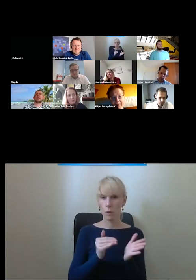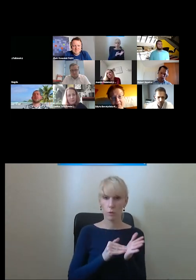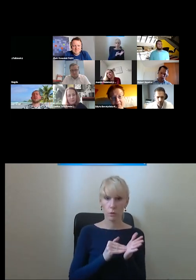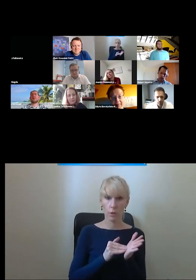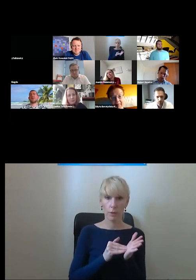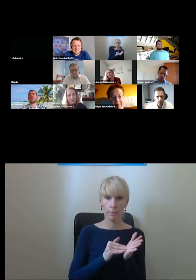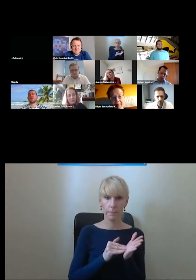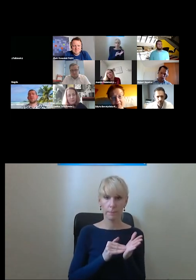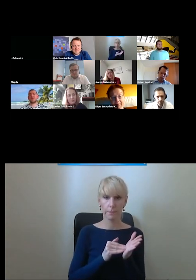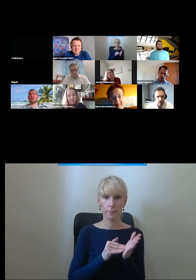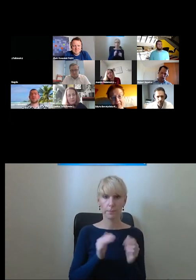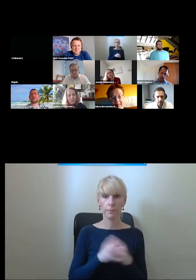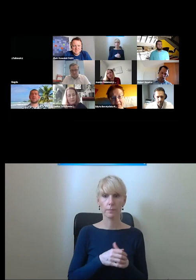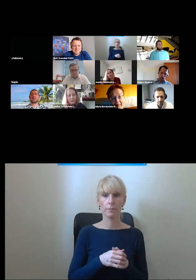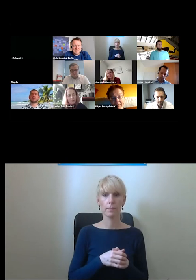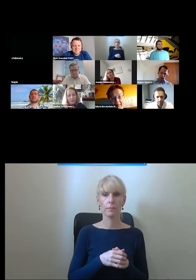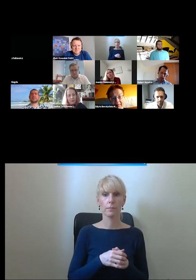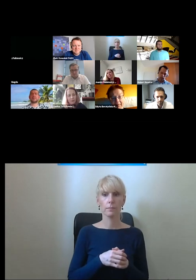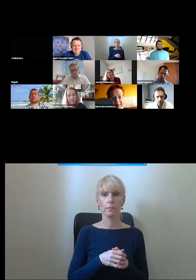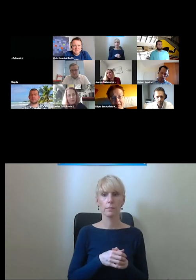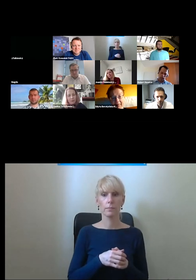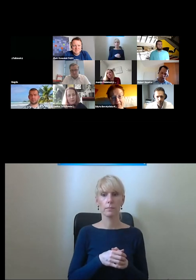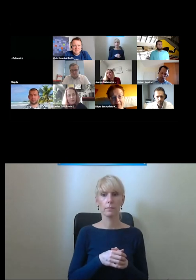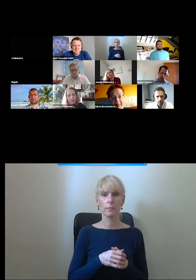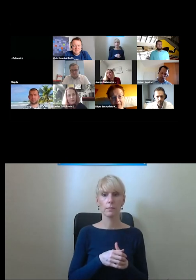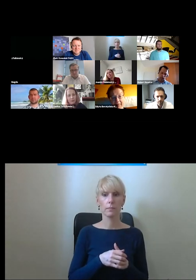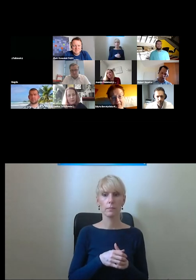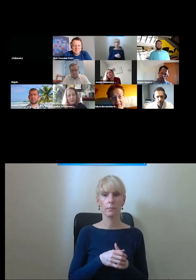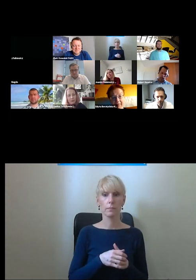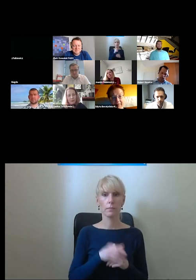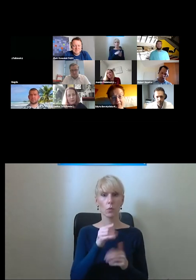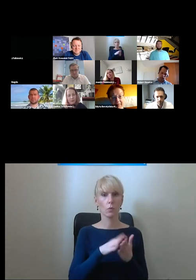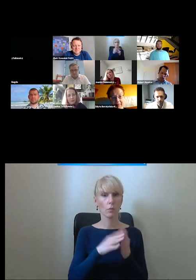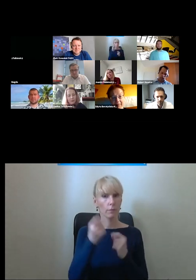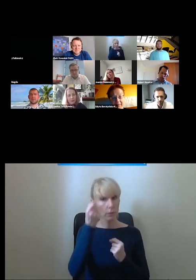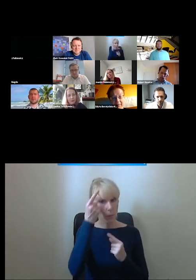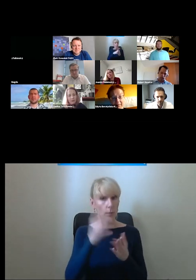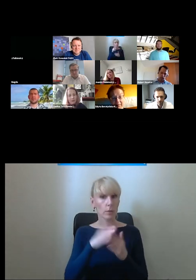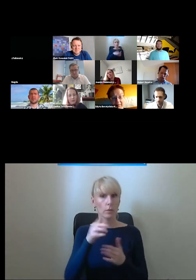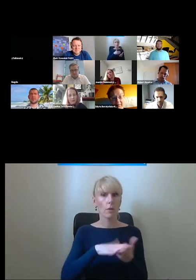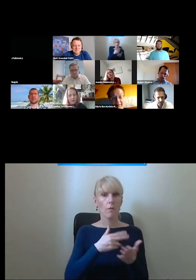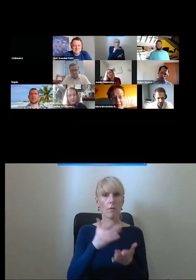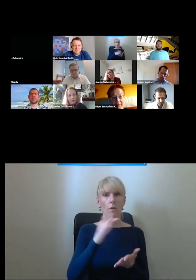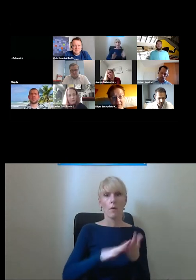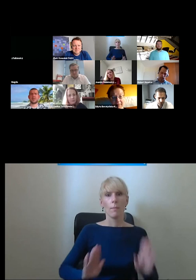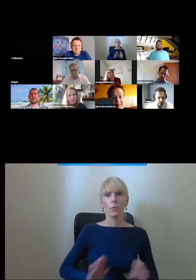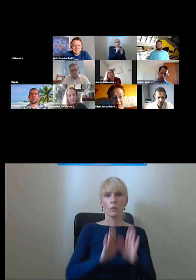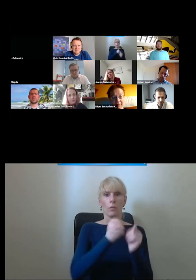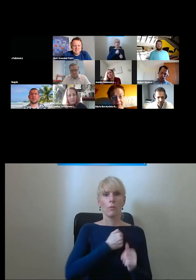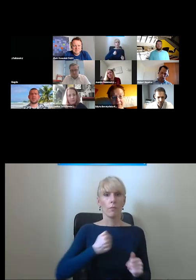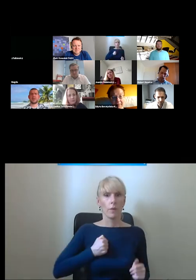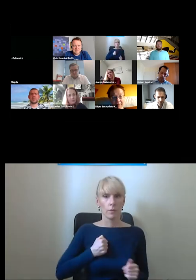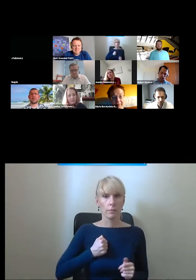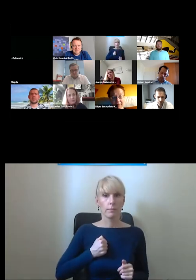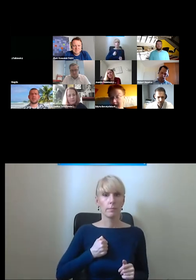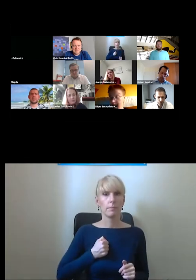w to je też wyposażamy to co Pani wspomniała właśnie z Muzeum Warszawy że nasze windy idealnie wtaczają się